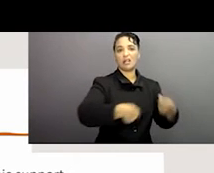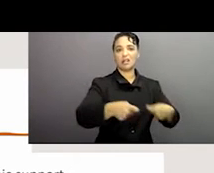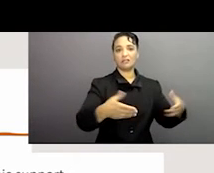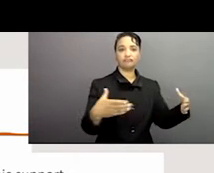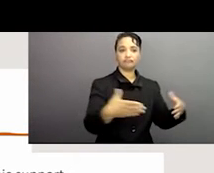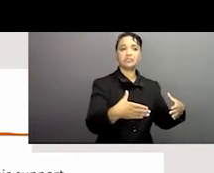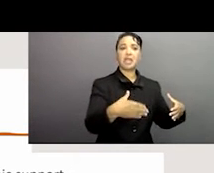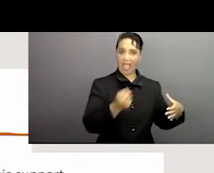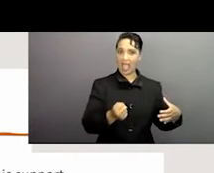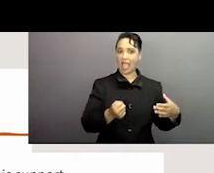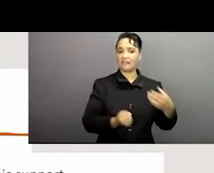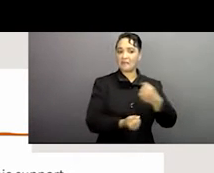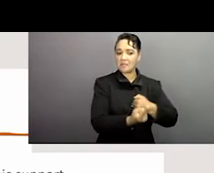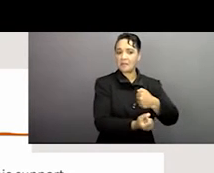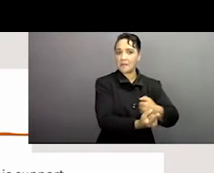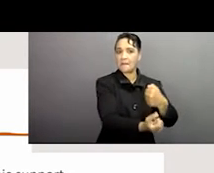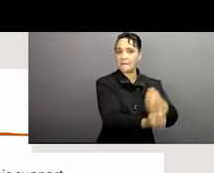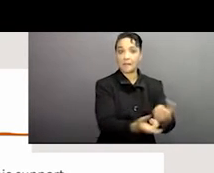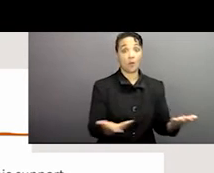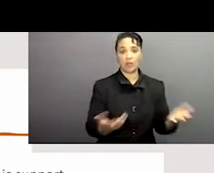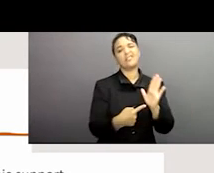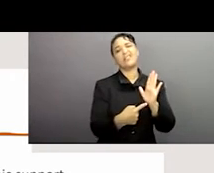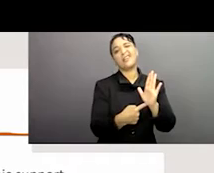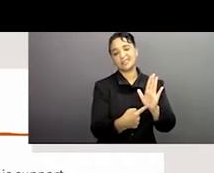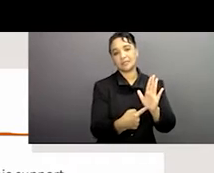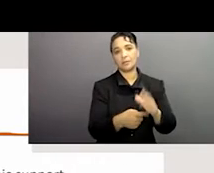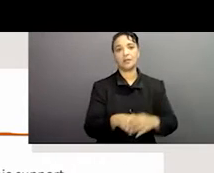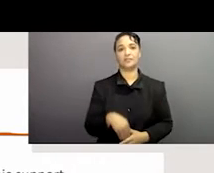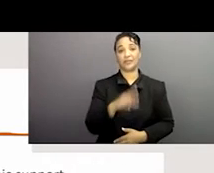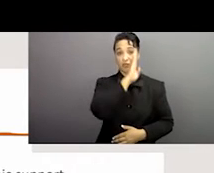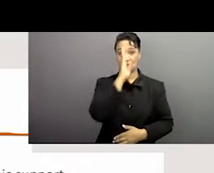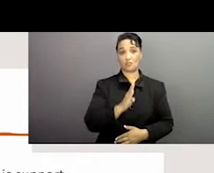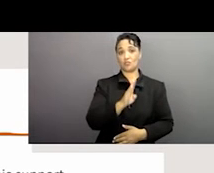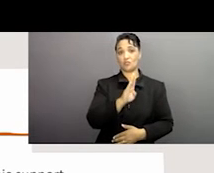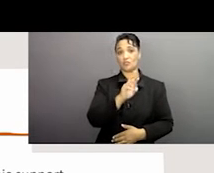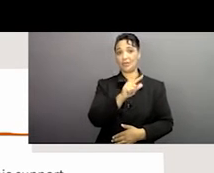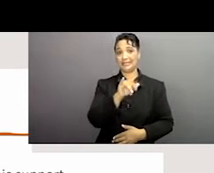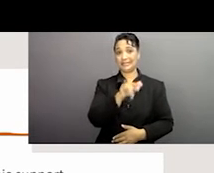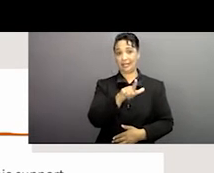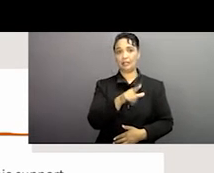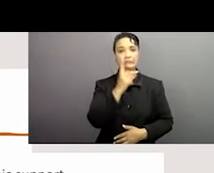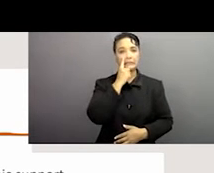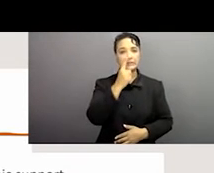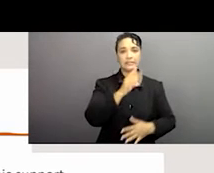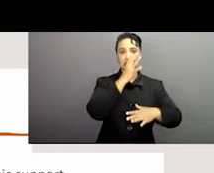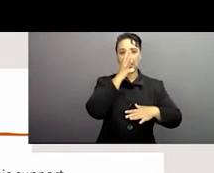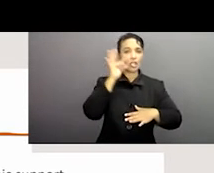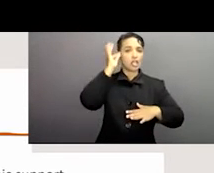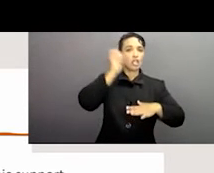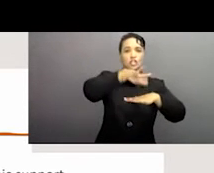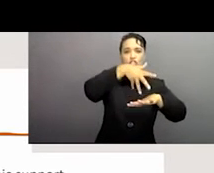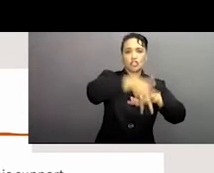aussi des tendances émergentes. Par exemple, au Brésil, nous remarquons ceci, par exemple, les